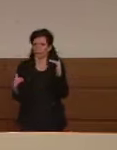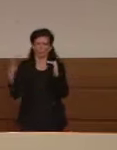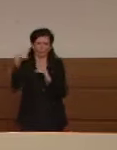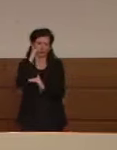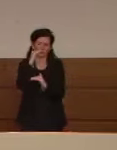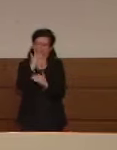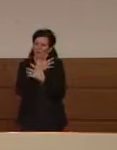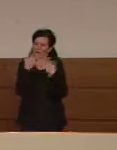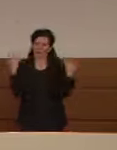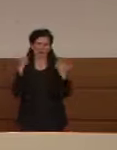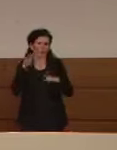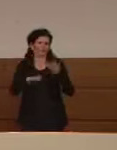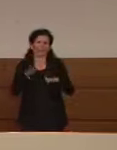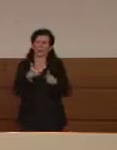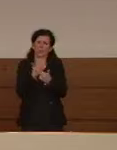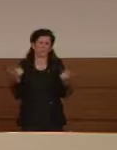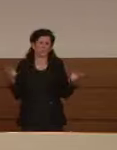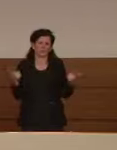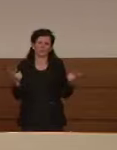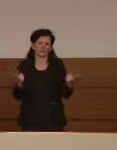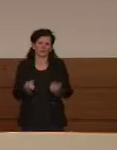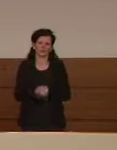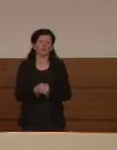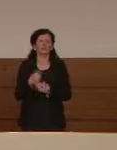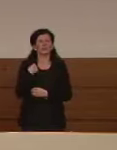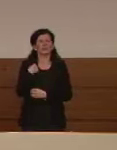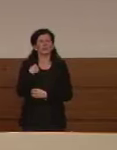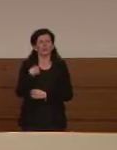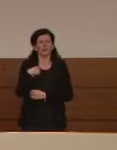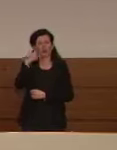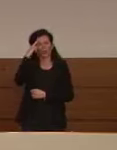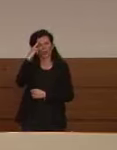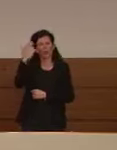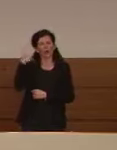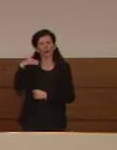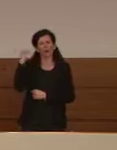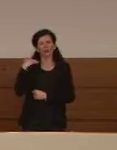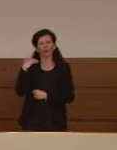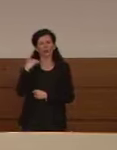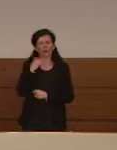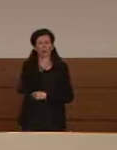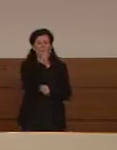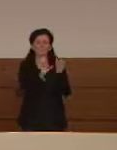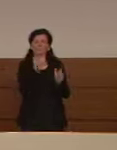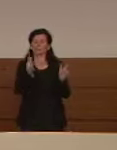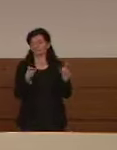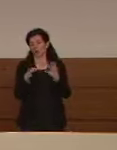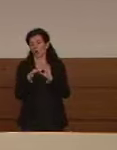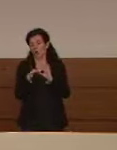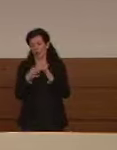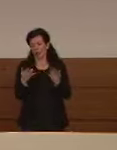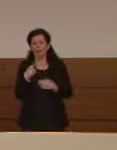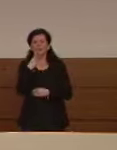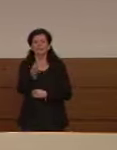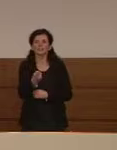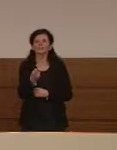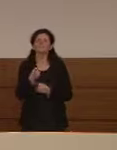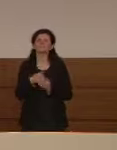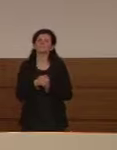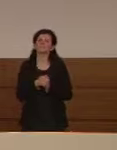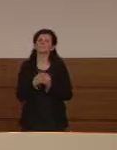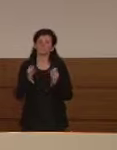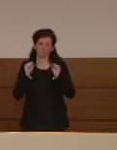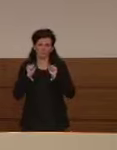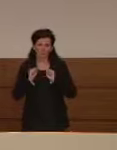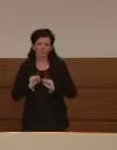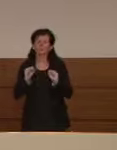perché ma è abbastanza banale io ricordo persone che dicevano colleghi diciamo che si